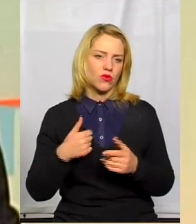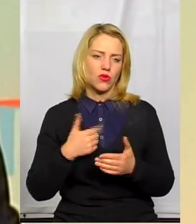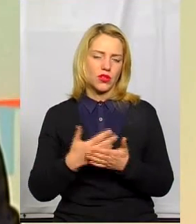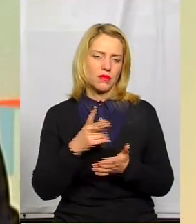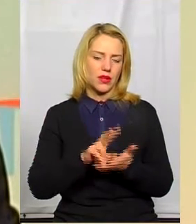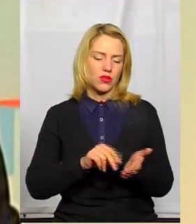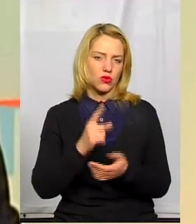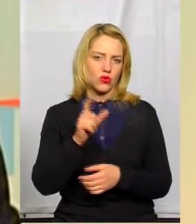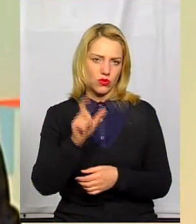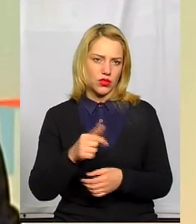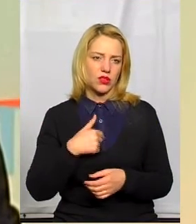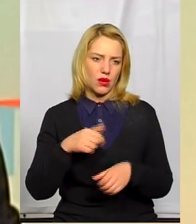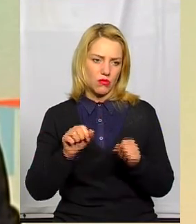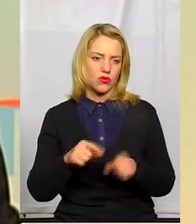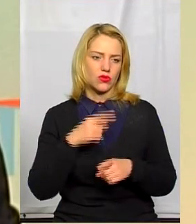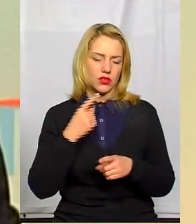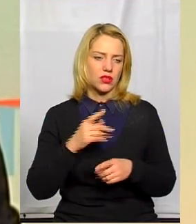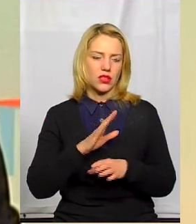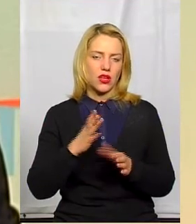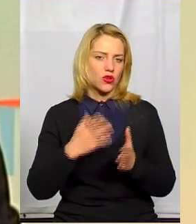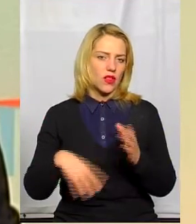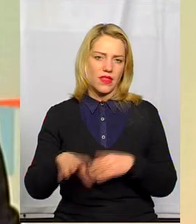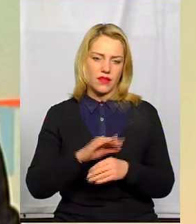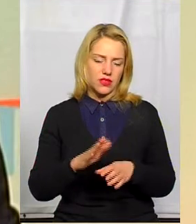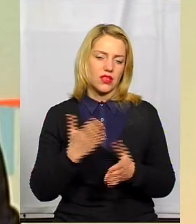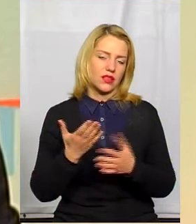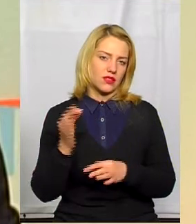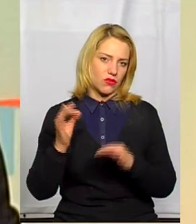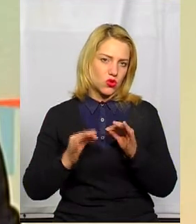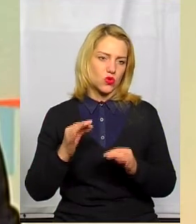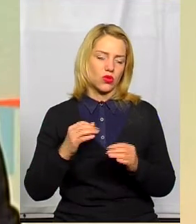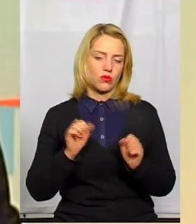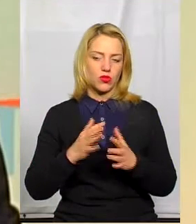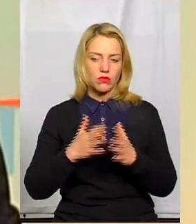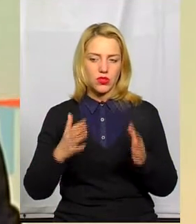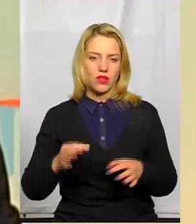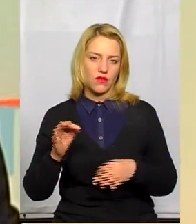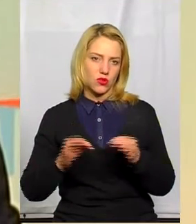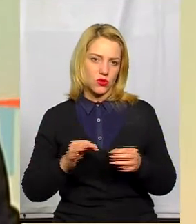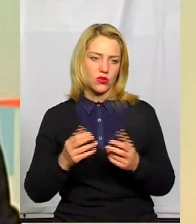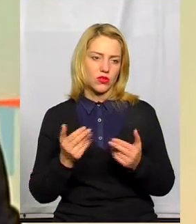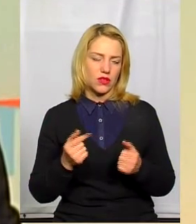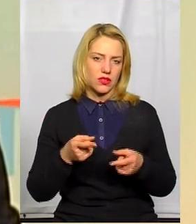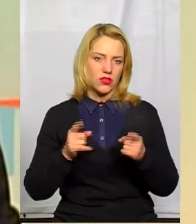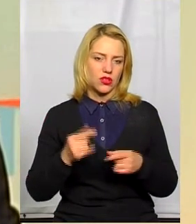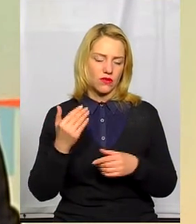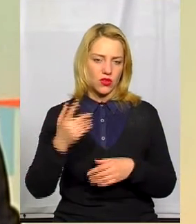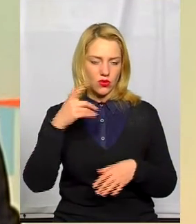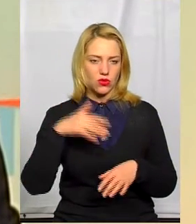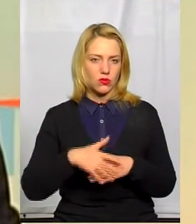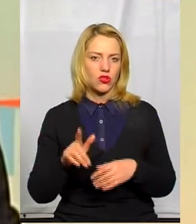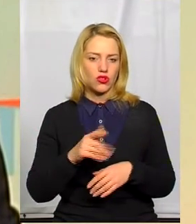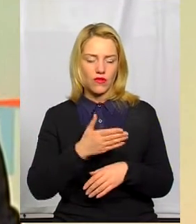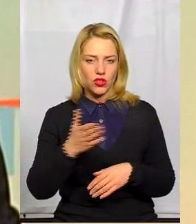прикладі однієї людини я можу сказати, що якщо не усі, то якийсь відсоток, можливо, навіть більший відсоток, звичайно, вони розуміють, що вони